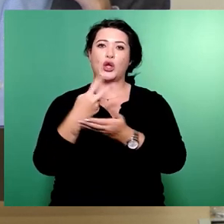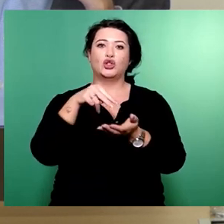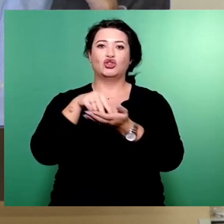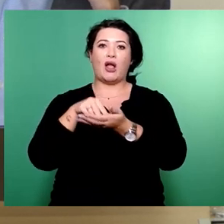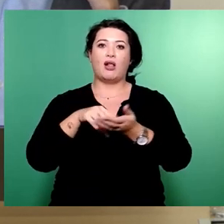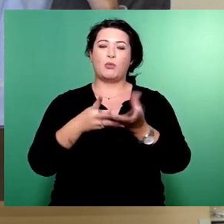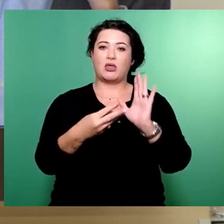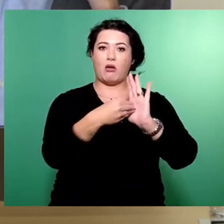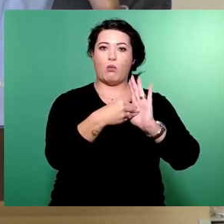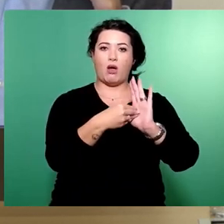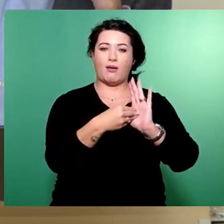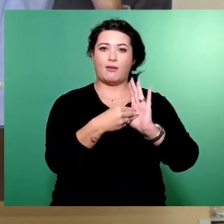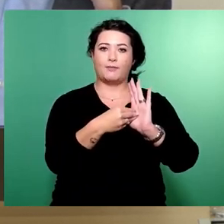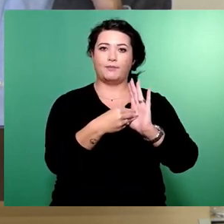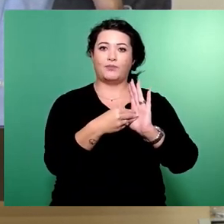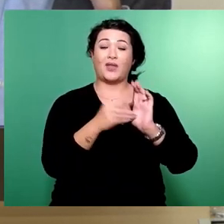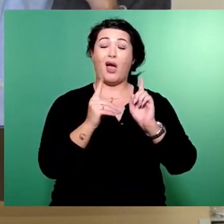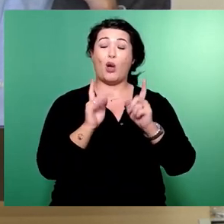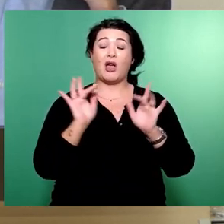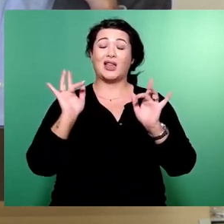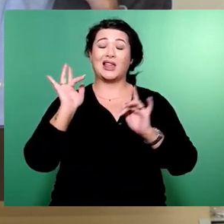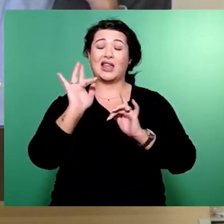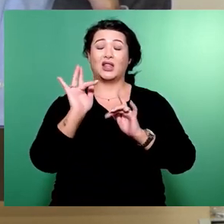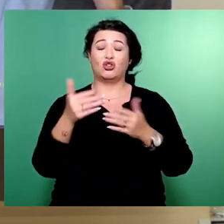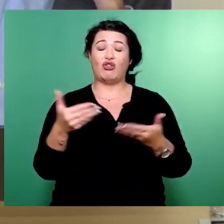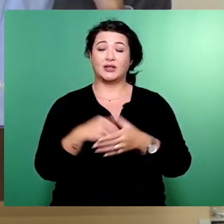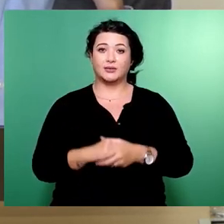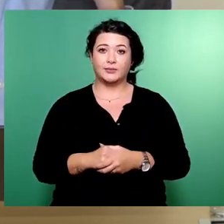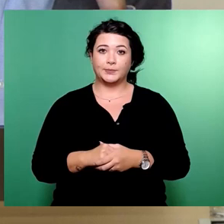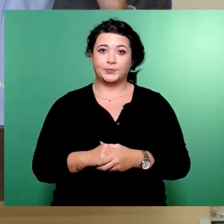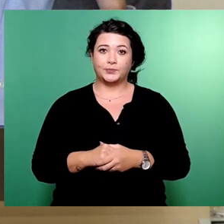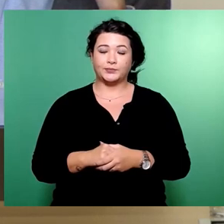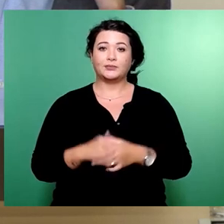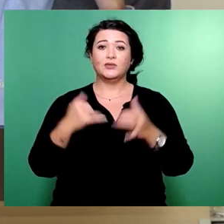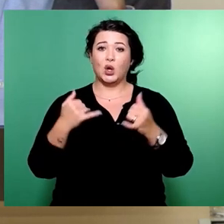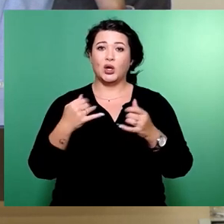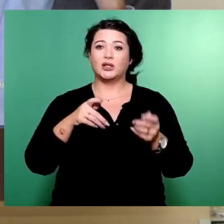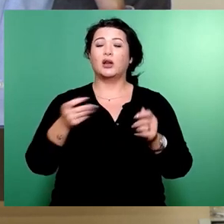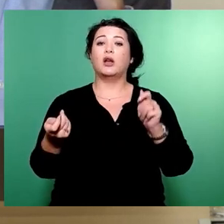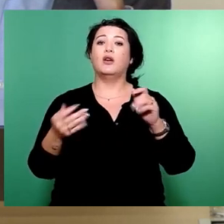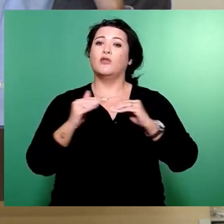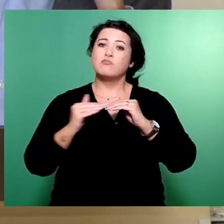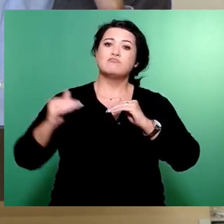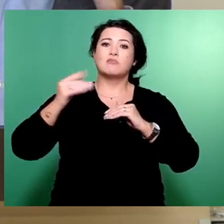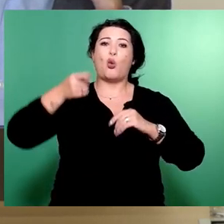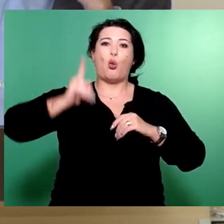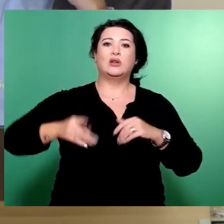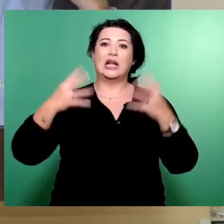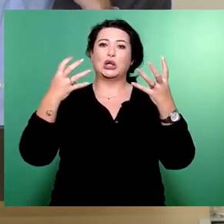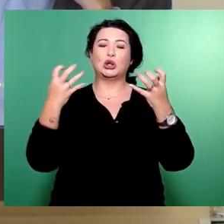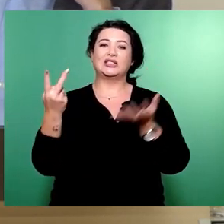Kritisch ist, dass diese heute auf 119 Stellen aufgestockt werden soll,